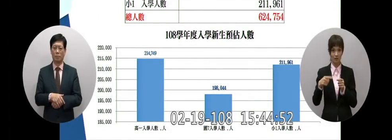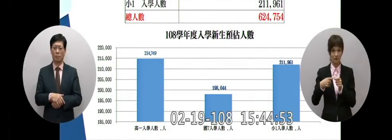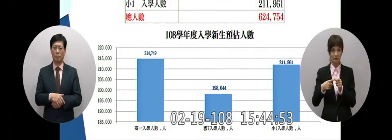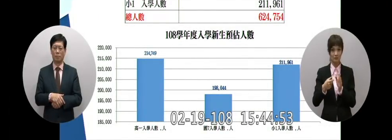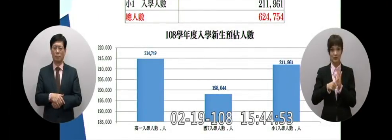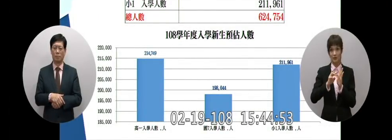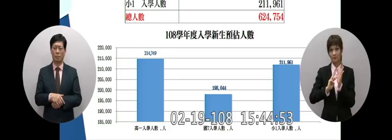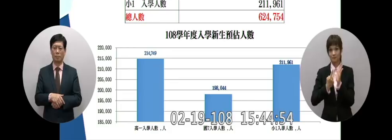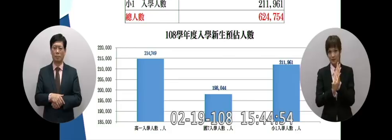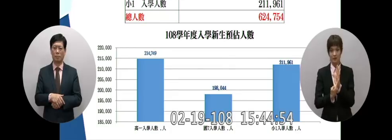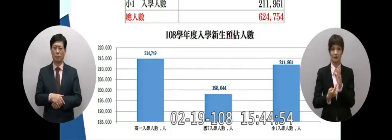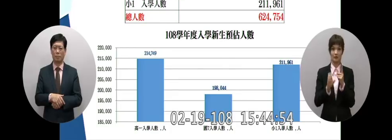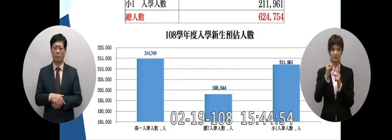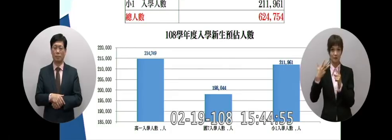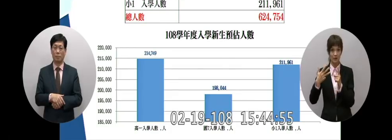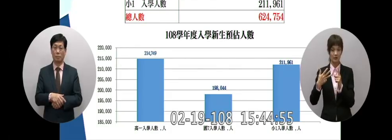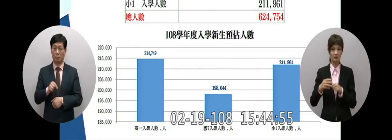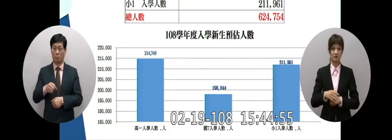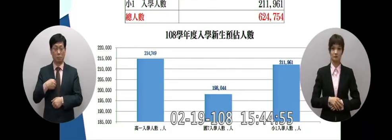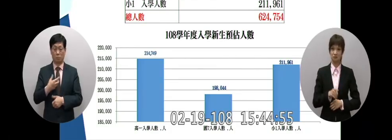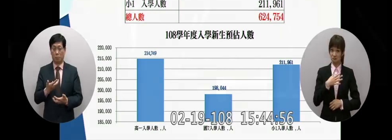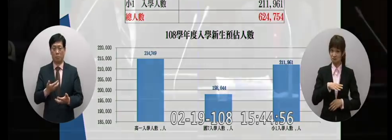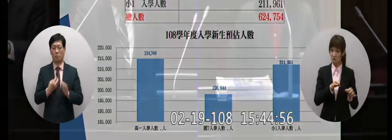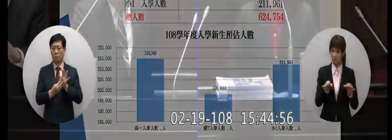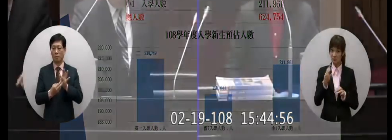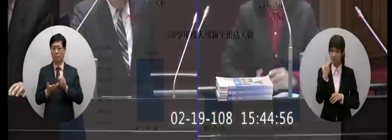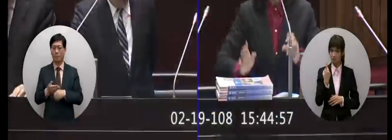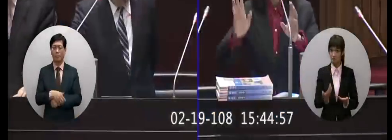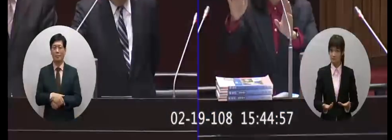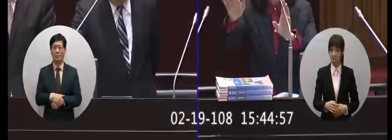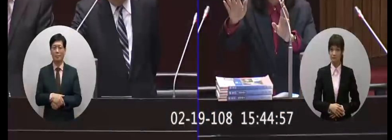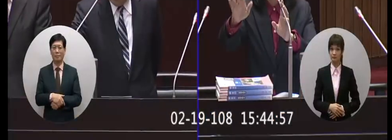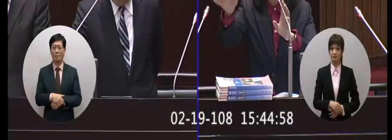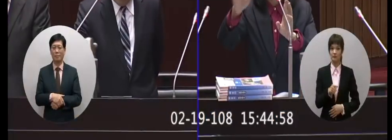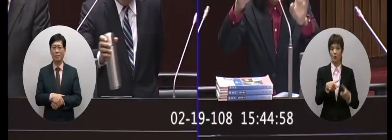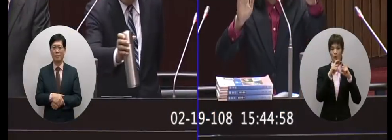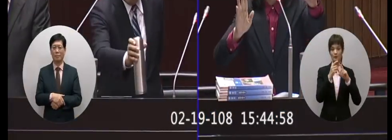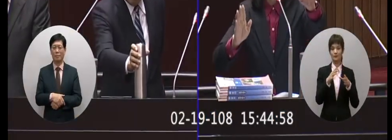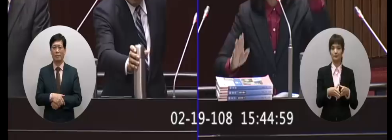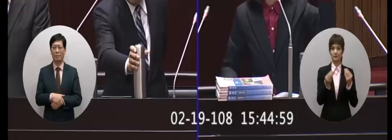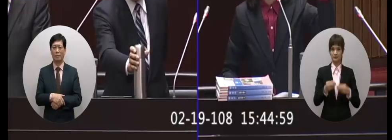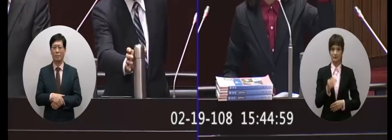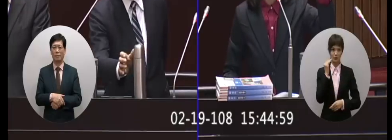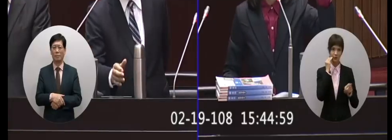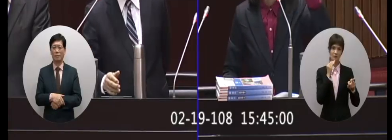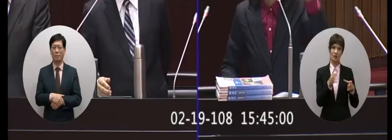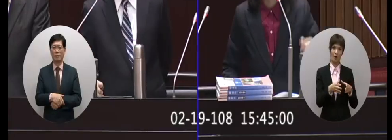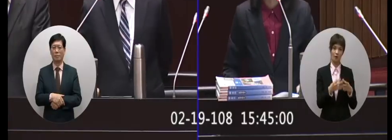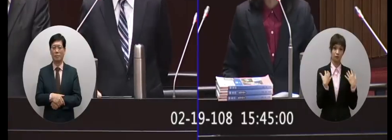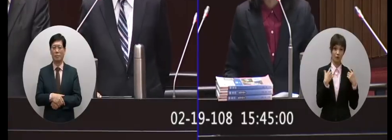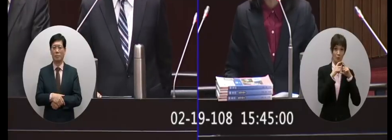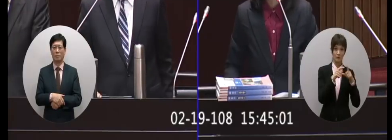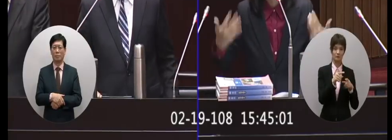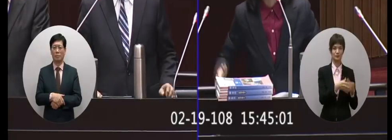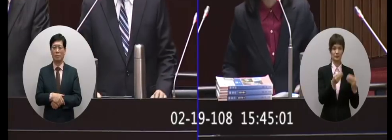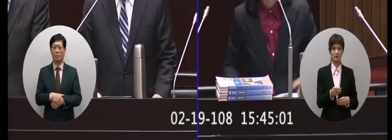知道為什麼會延一年嗎我來說明好了謝謝如果你回答就不用回答因為我當然